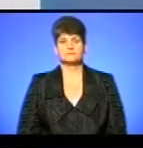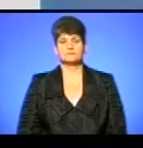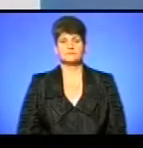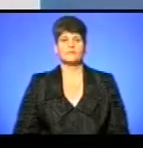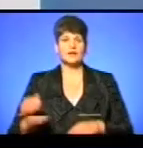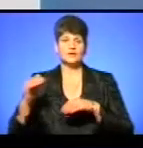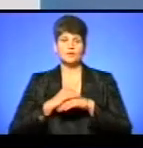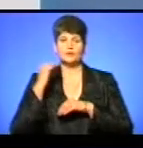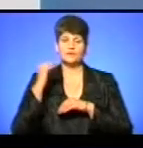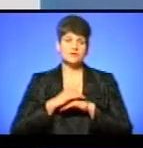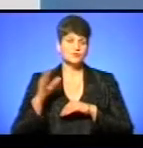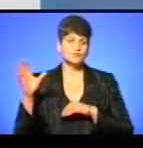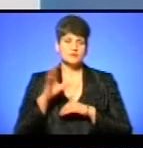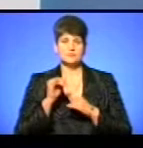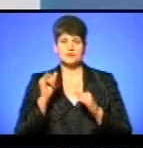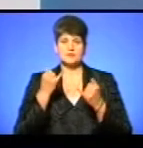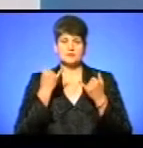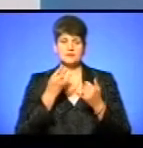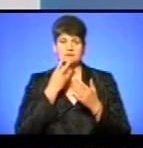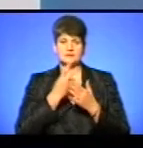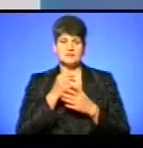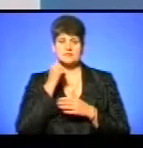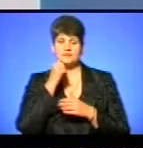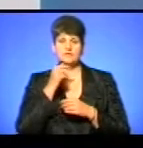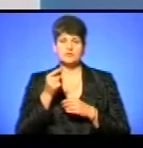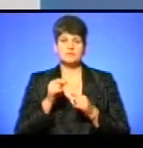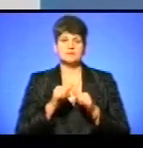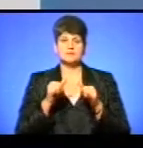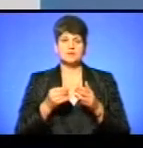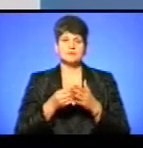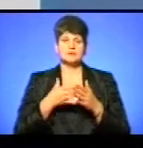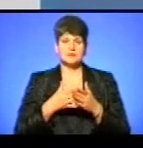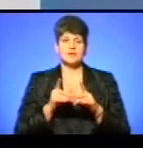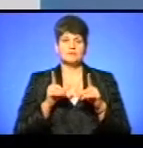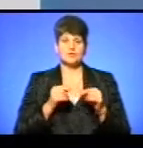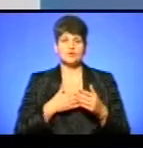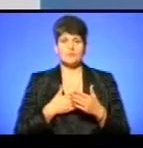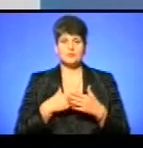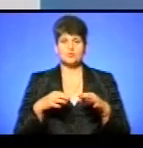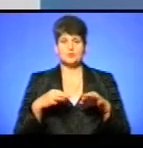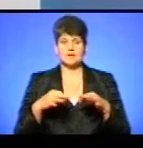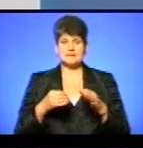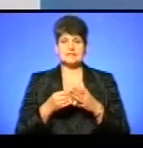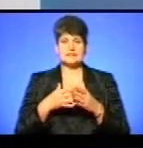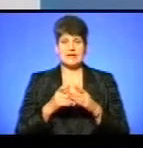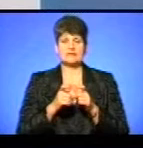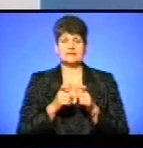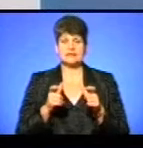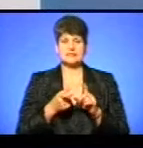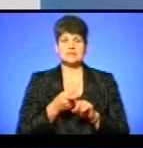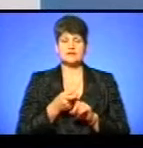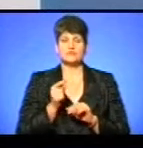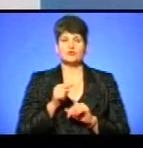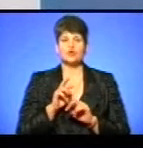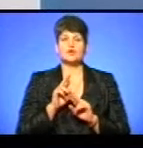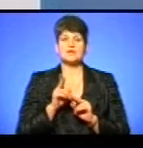Доброго вечора усім, хто зараз з нами. Від завтра у Тернополі зростають тарифи на проїзд у громадському транспорті. Ціна квитка залежатиме і від того,